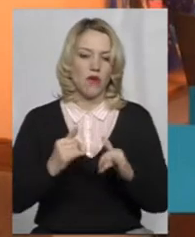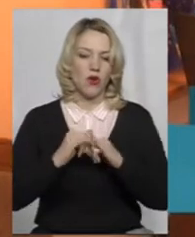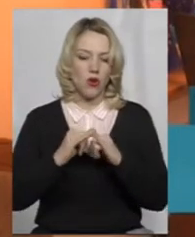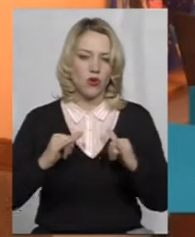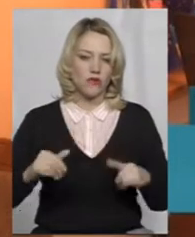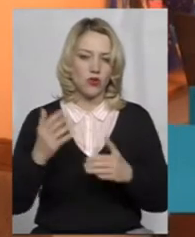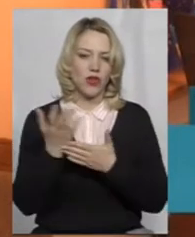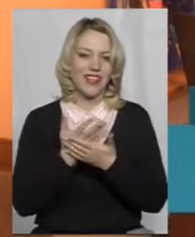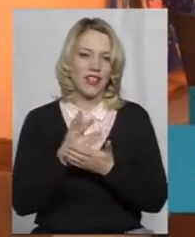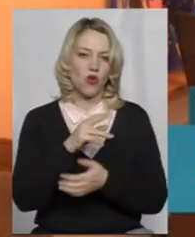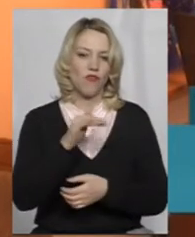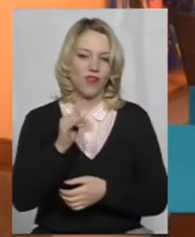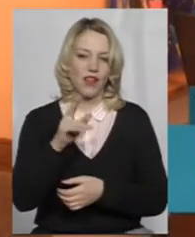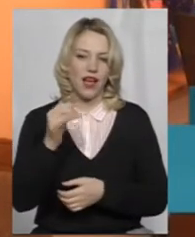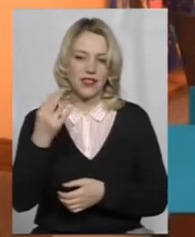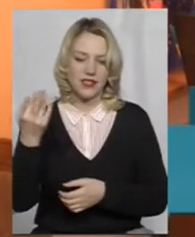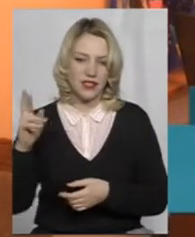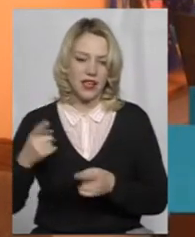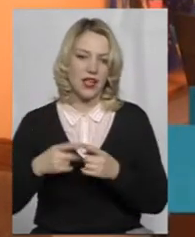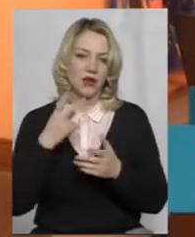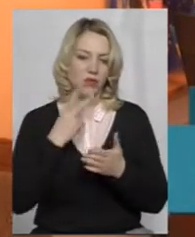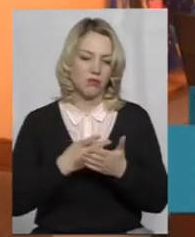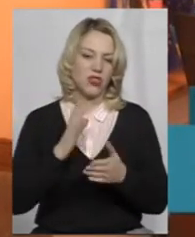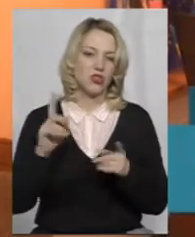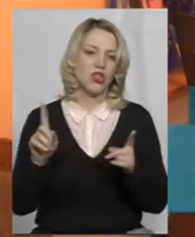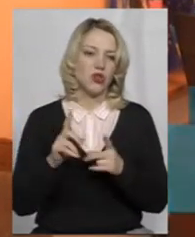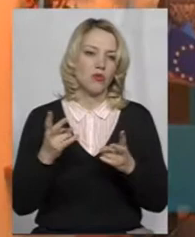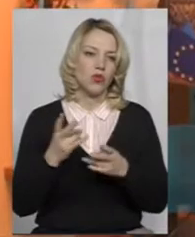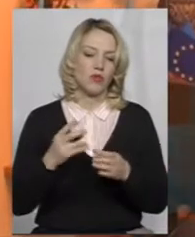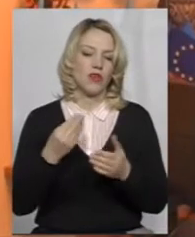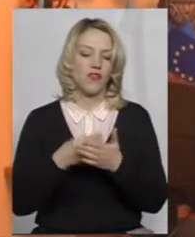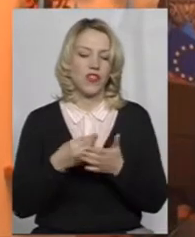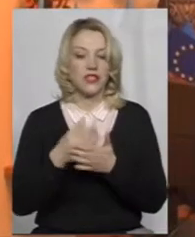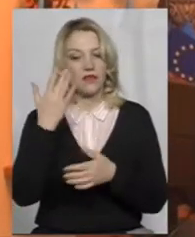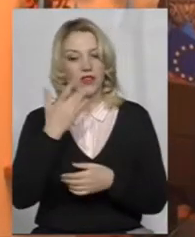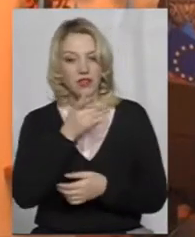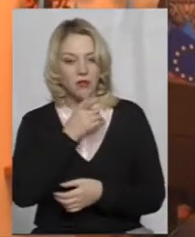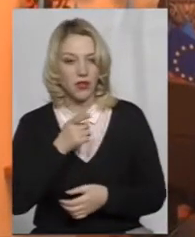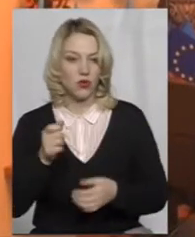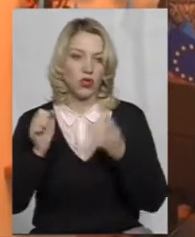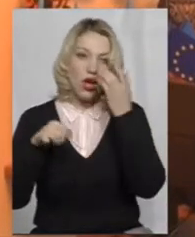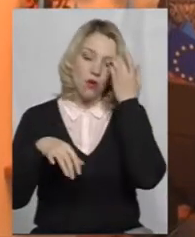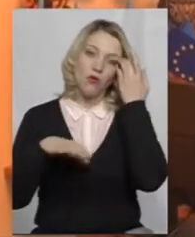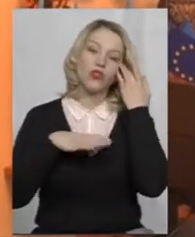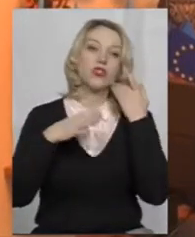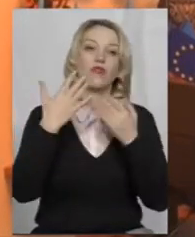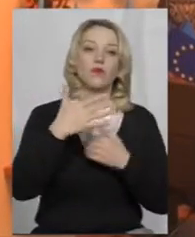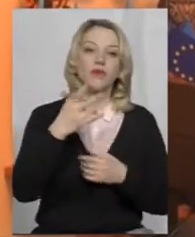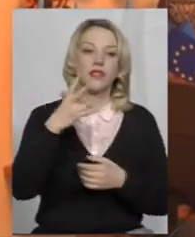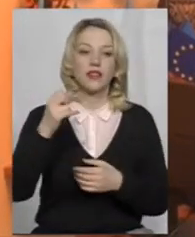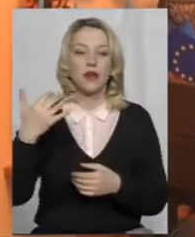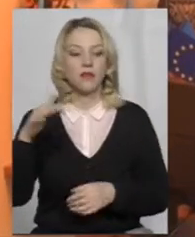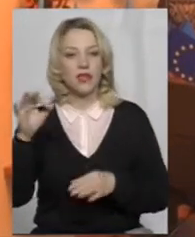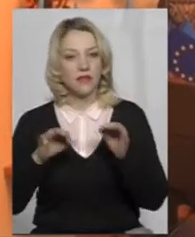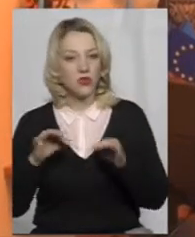будемо бачити, можливо, потрібно допомогти їм з фінансом в літній період. Можливо, можна 50 на 50 відсотків, але